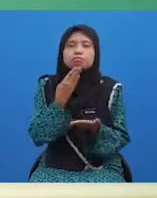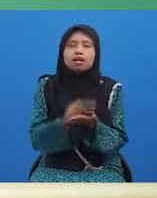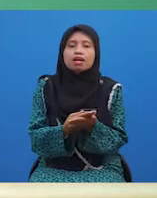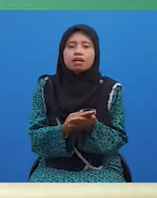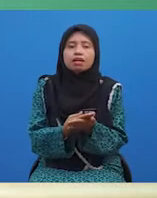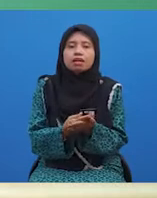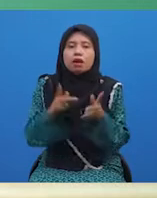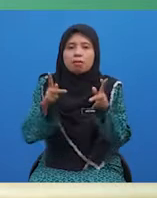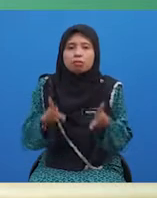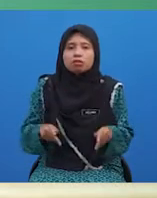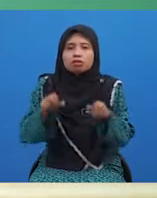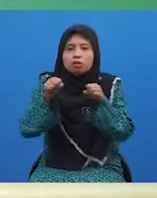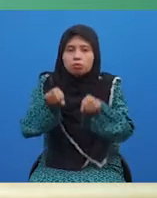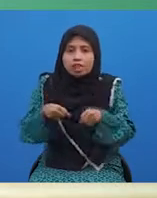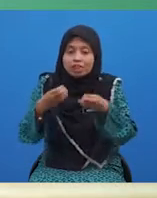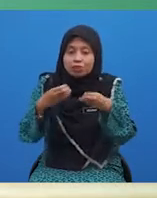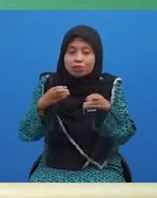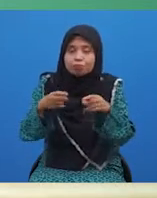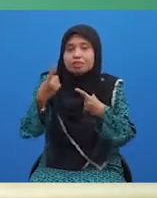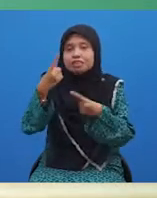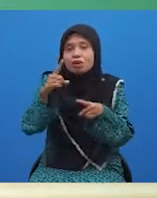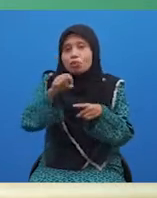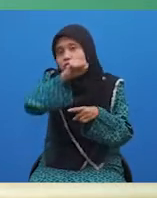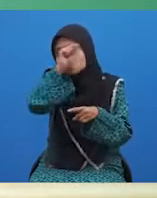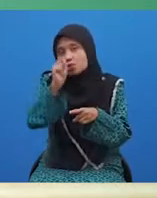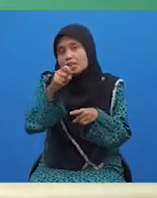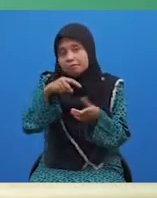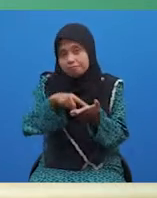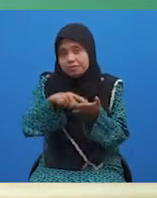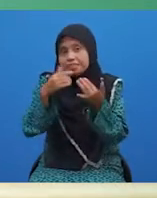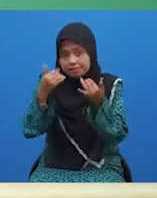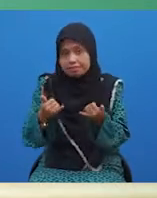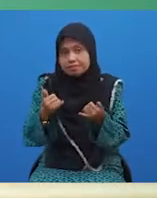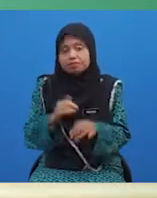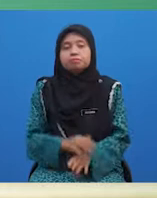Baiklah, pelajar boleh cuba menjawab soalan ini sekarang.